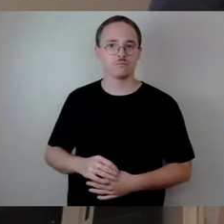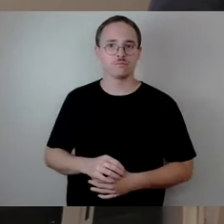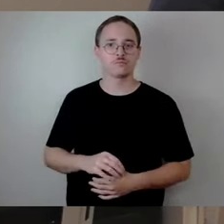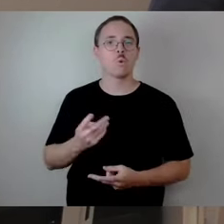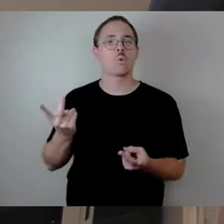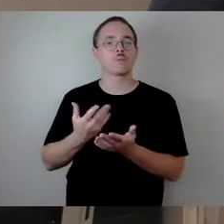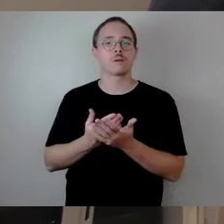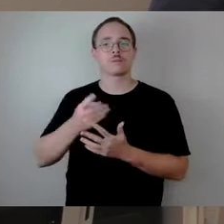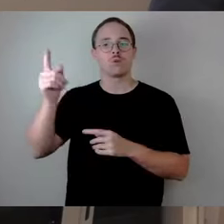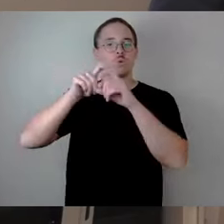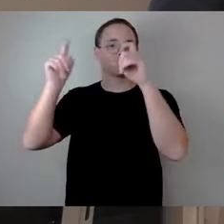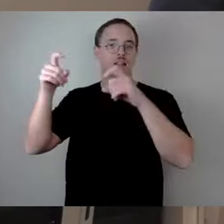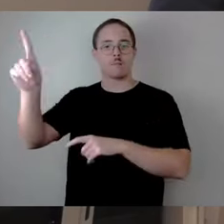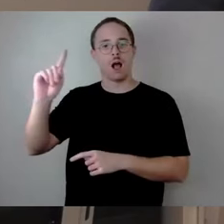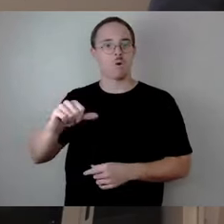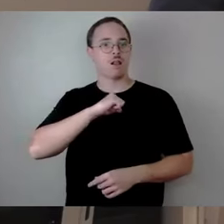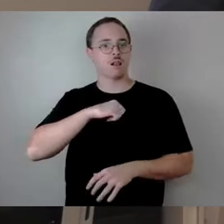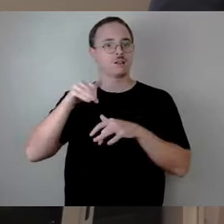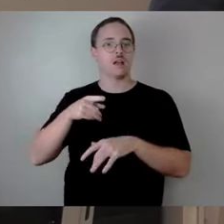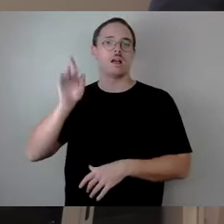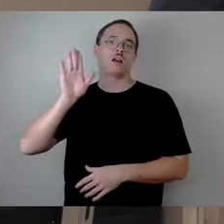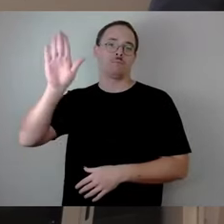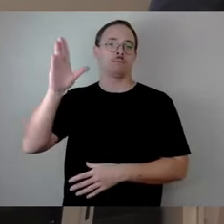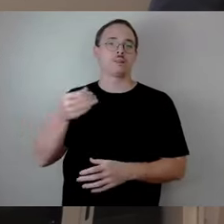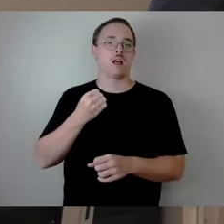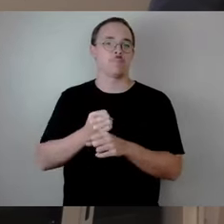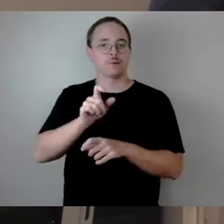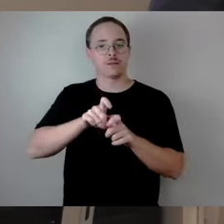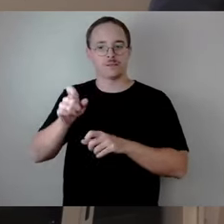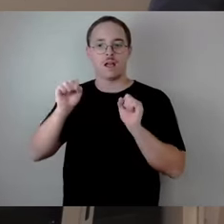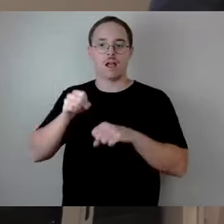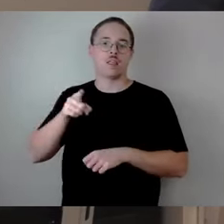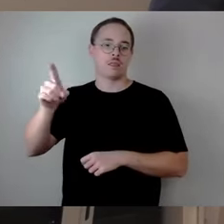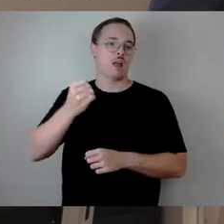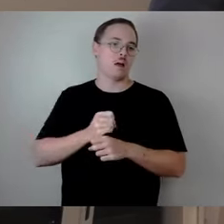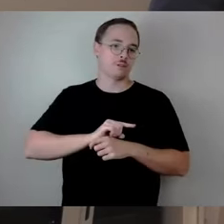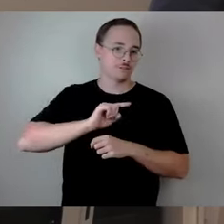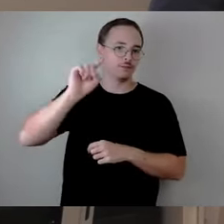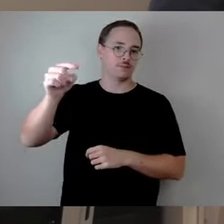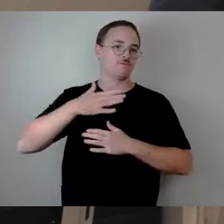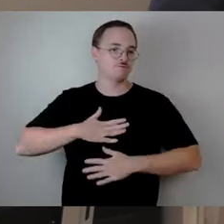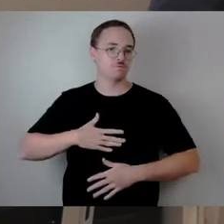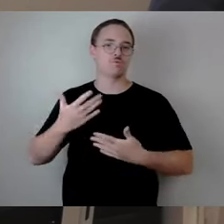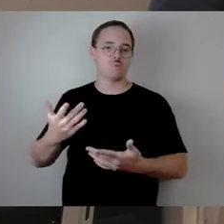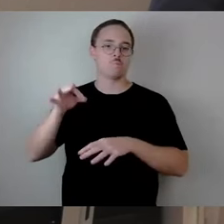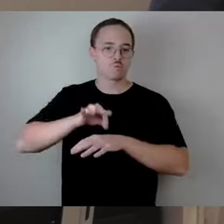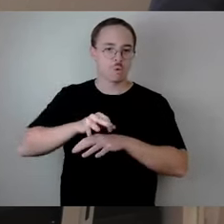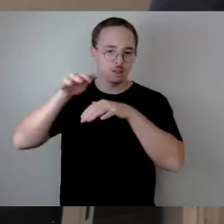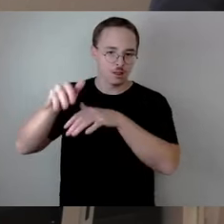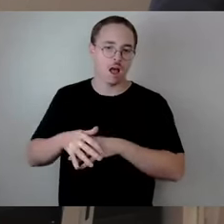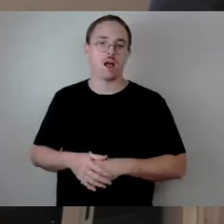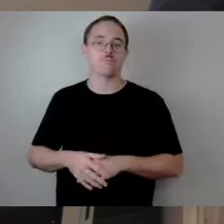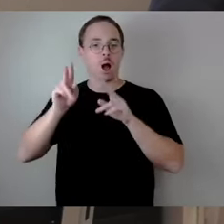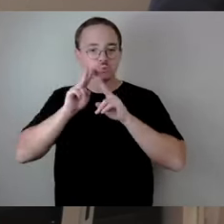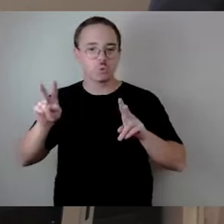daran, dass ihre Mitarbeitenden dort schön zur Arbeit kommen, dass sie pünktlich sind, dass sie ausgeruht sind, dass